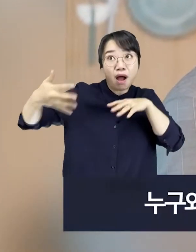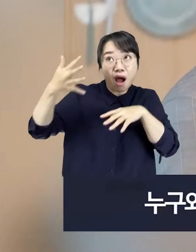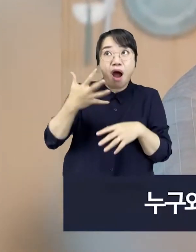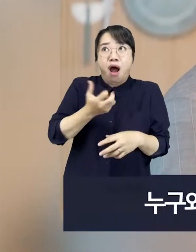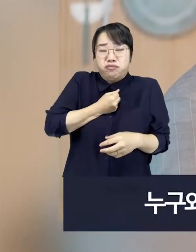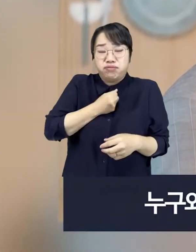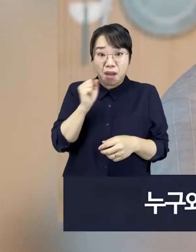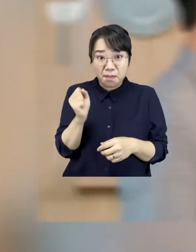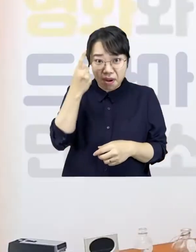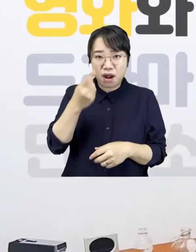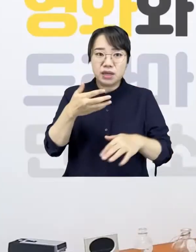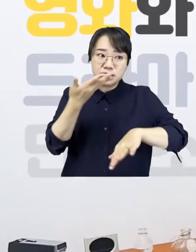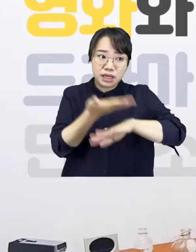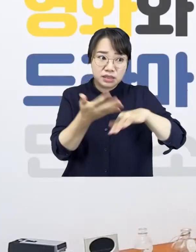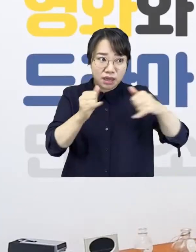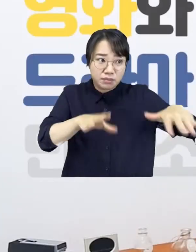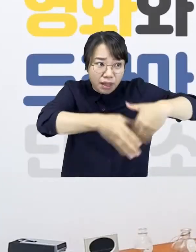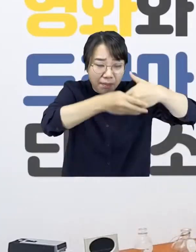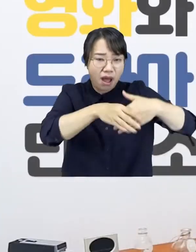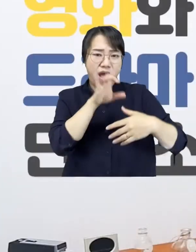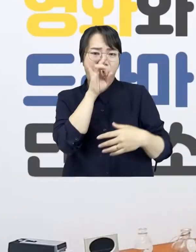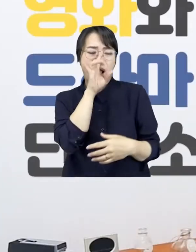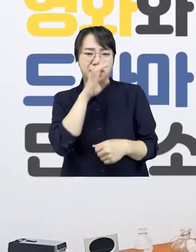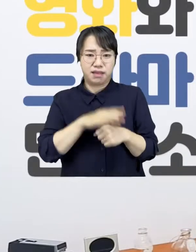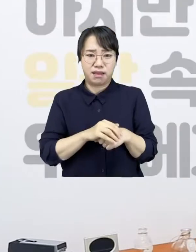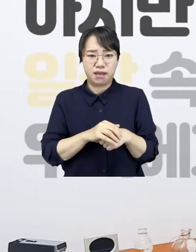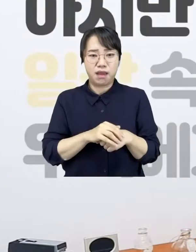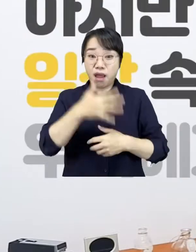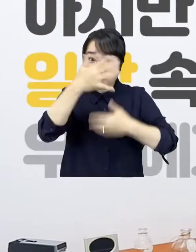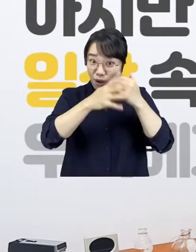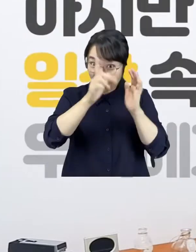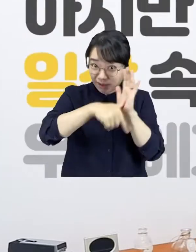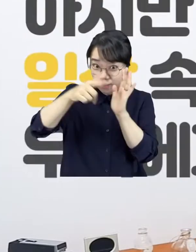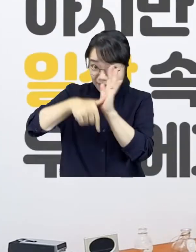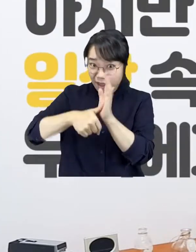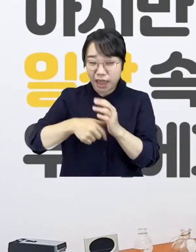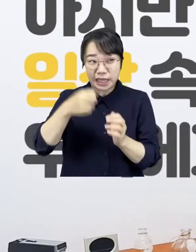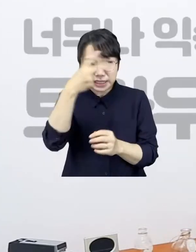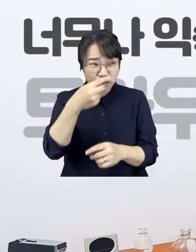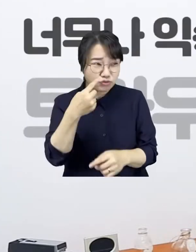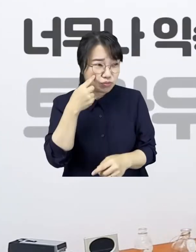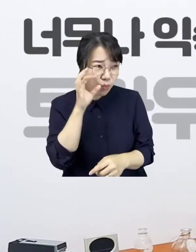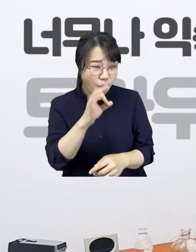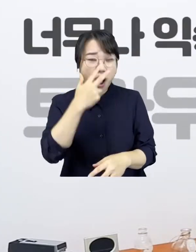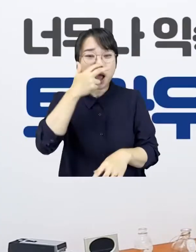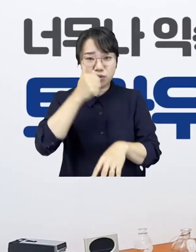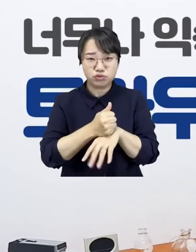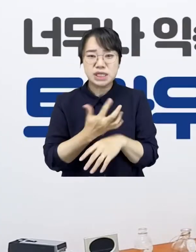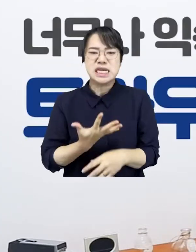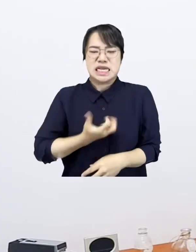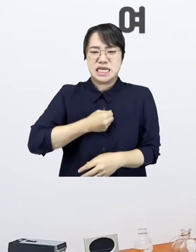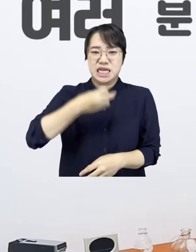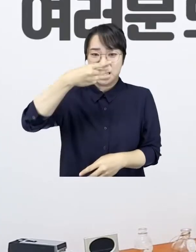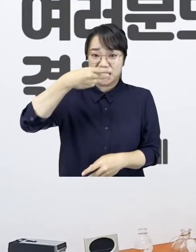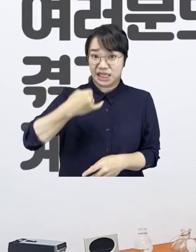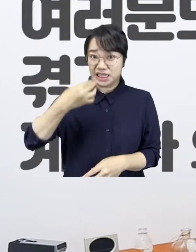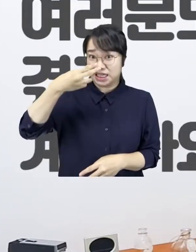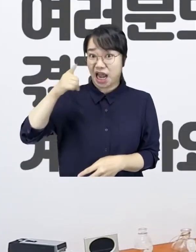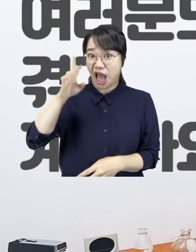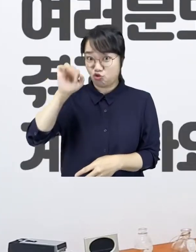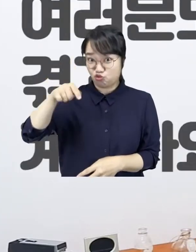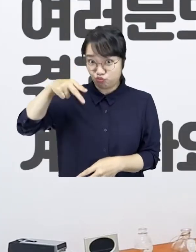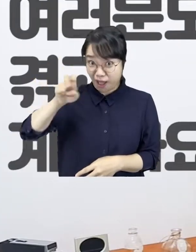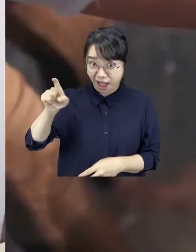쉽게 악수를 하지 못하죠 영화와 드라마 속 단골 소재 하지만 일상 속 우리에게도 너무나 익숙한 트라우마 여러분도